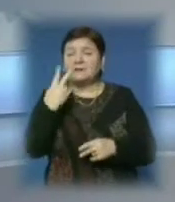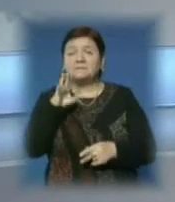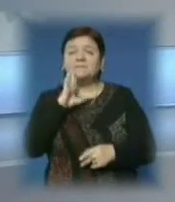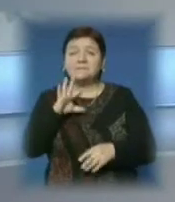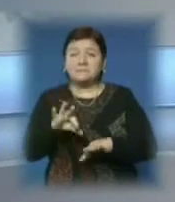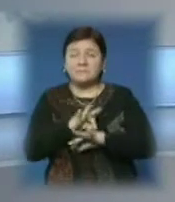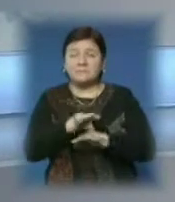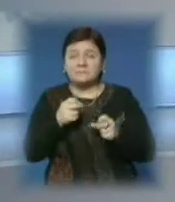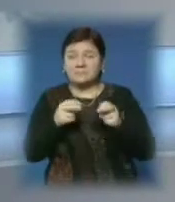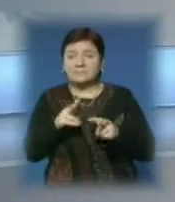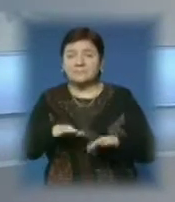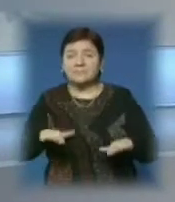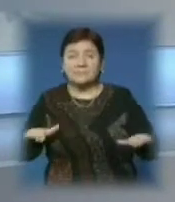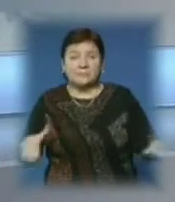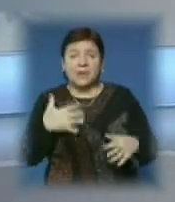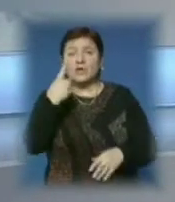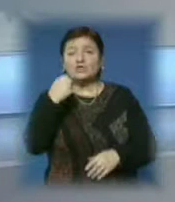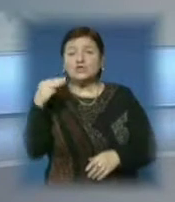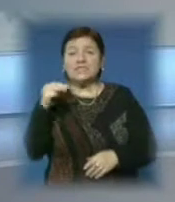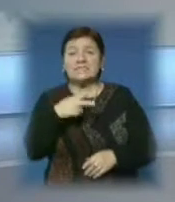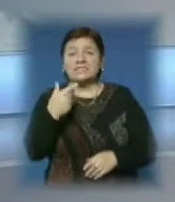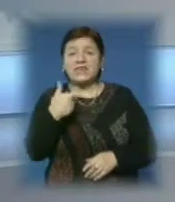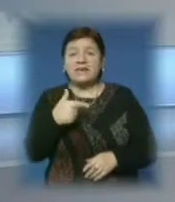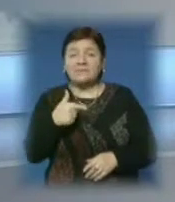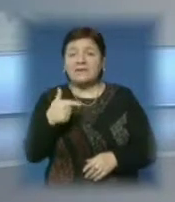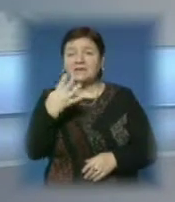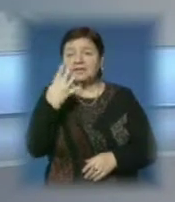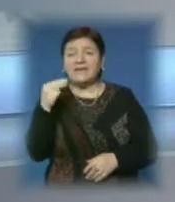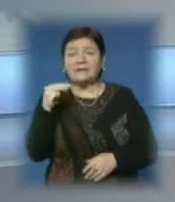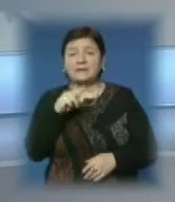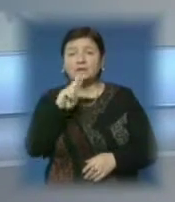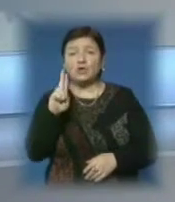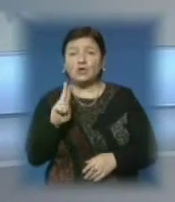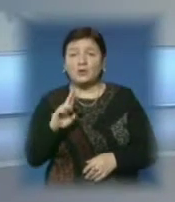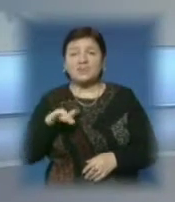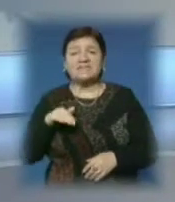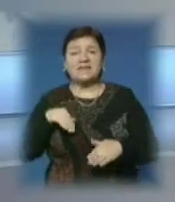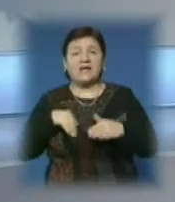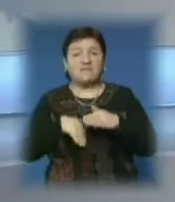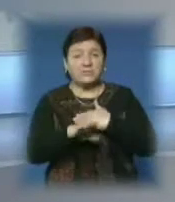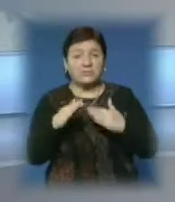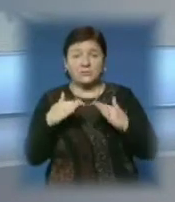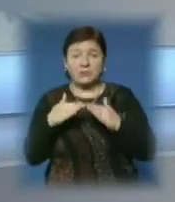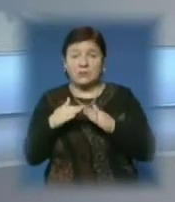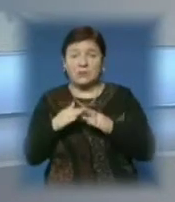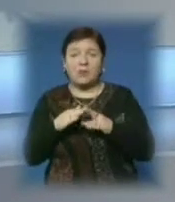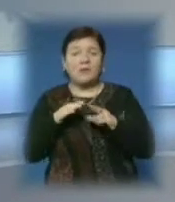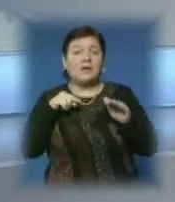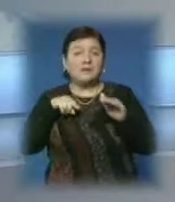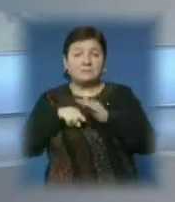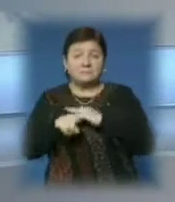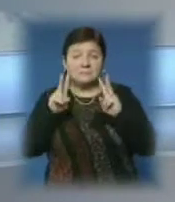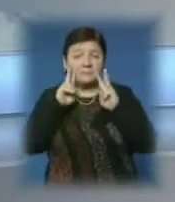дітям. Господар віддав нападникам 100 тисяч гривень та 4 тисячі доларів. Після чого вони вийшли з будинку та зникли у невідомому